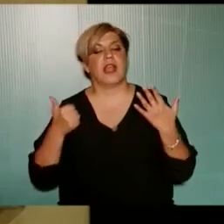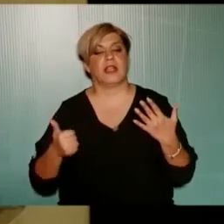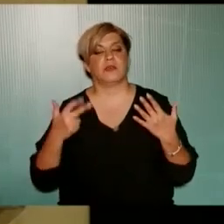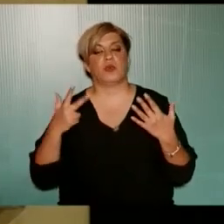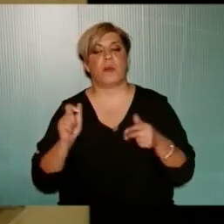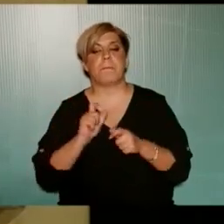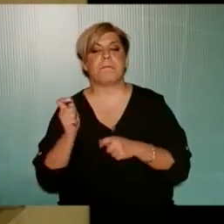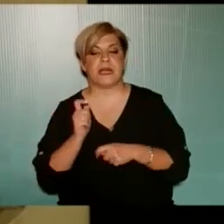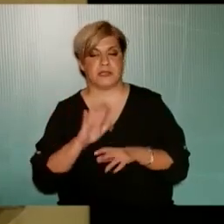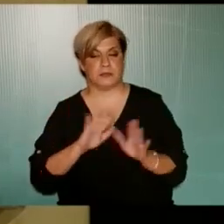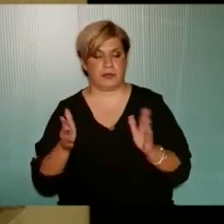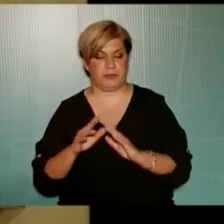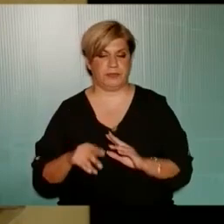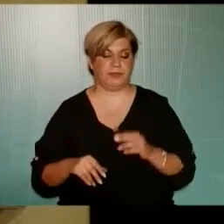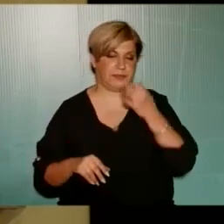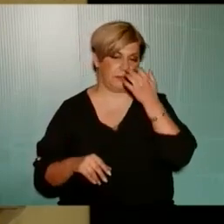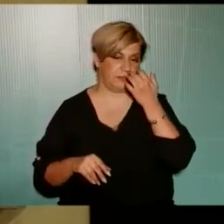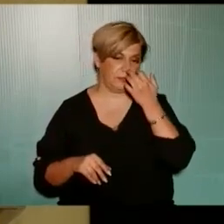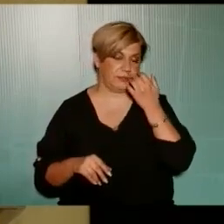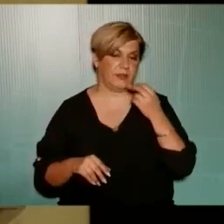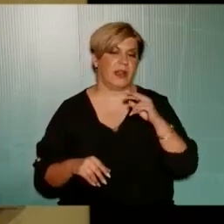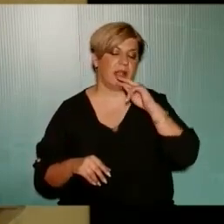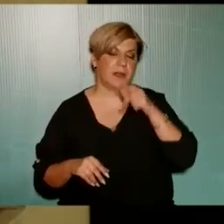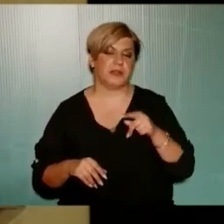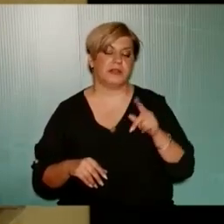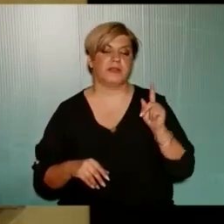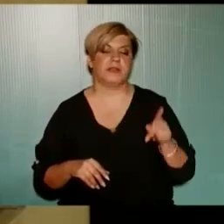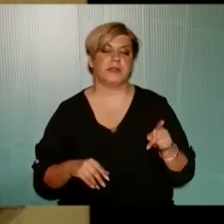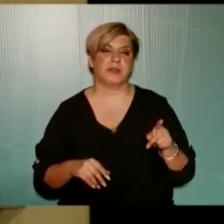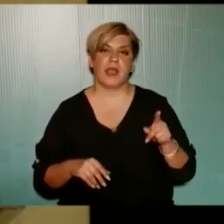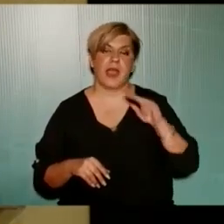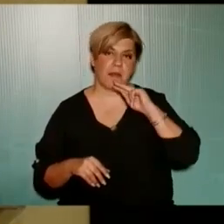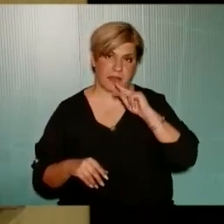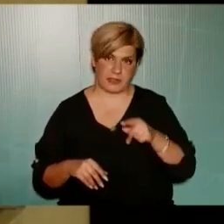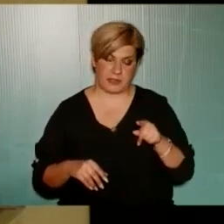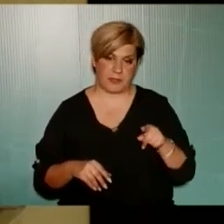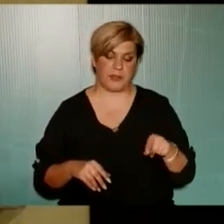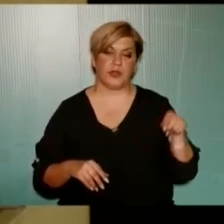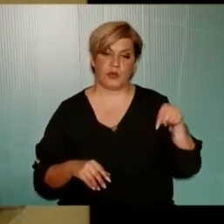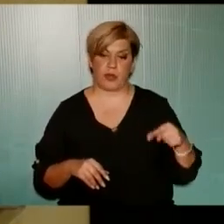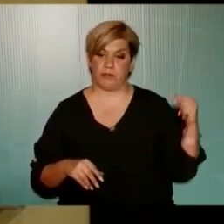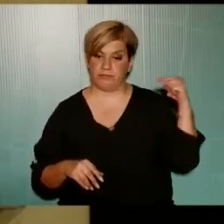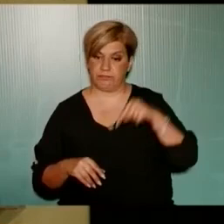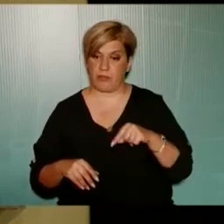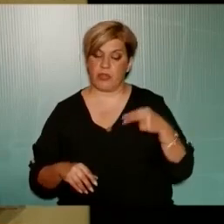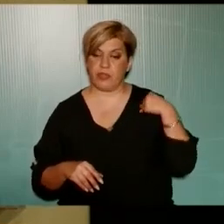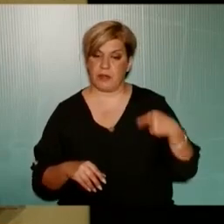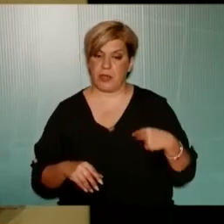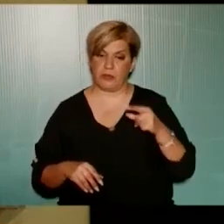8 μήνες απαντήσαμε σε αυτός οι κάτοικοι ξέρουν και απαντήσαμε αυτό που θα πούμε και τώρα τώρα έρχεται ο Δήμαρχος